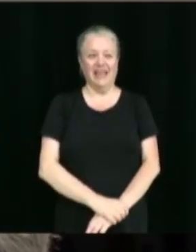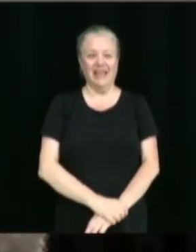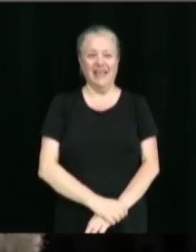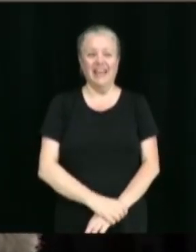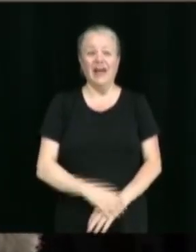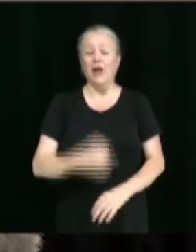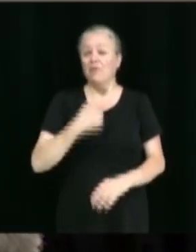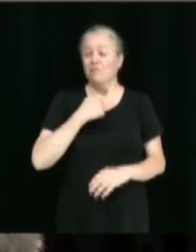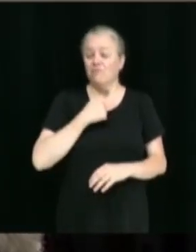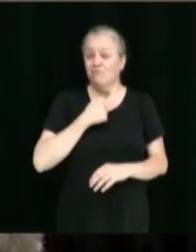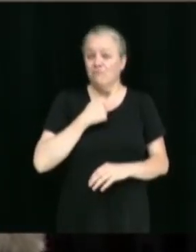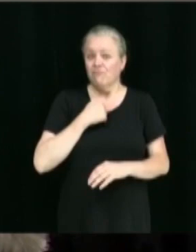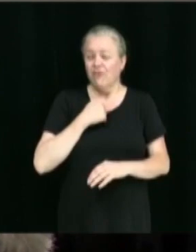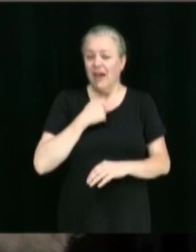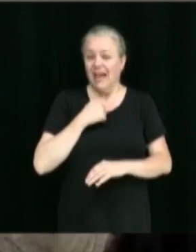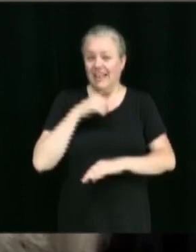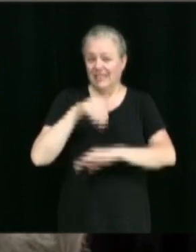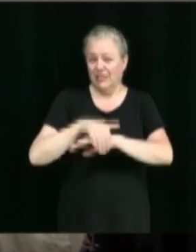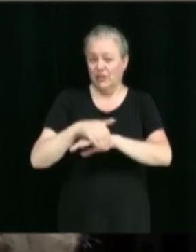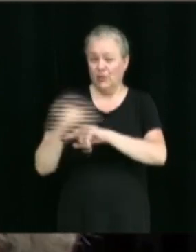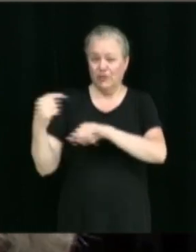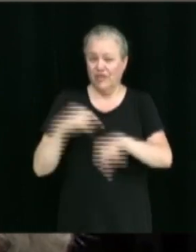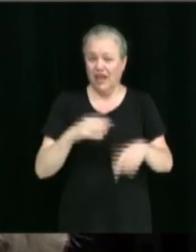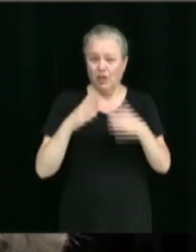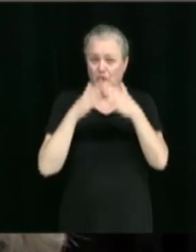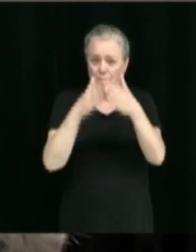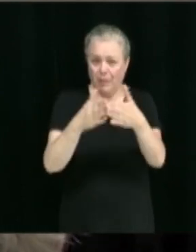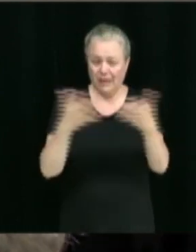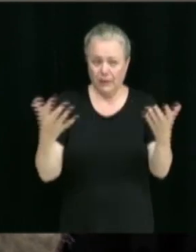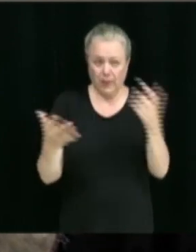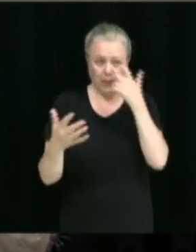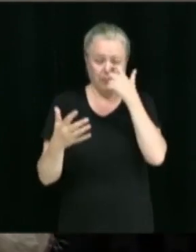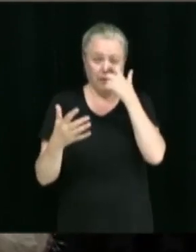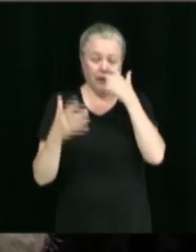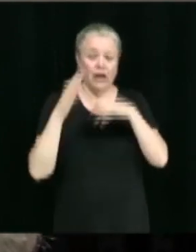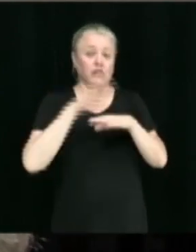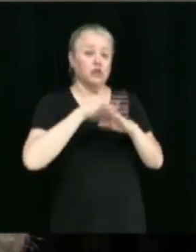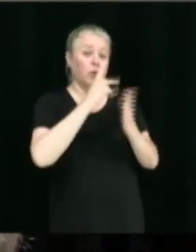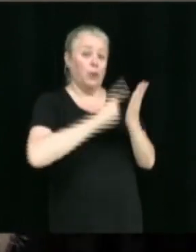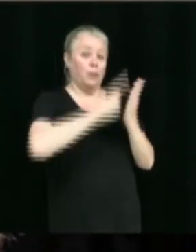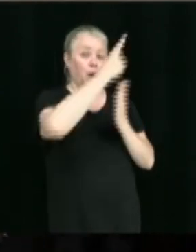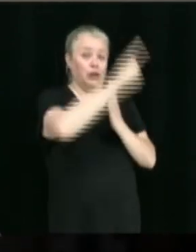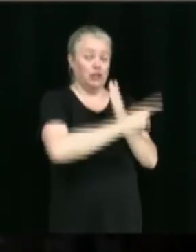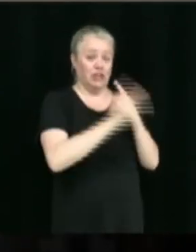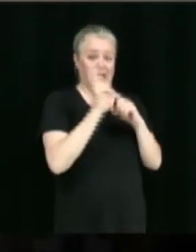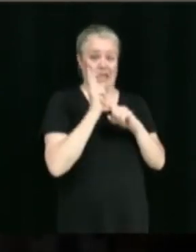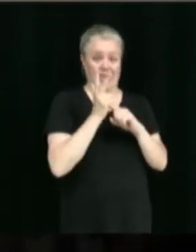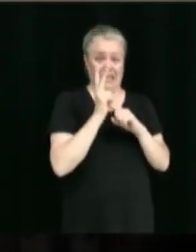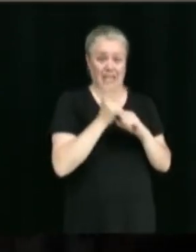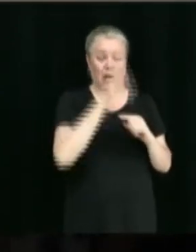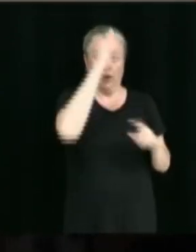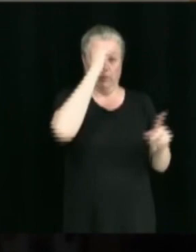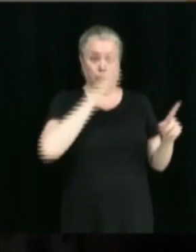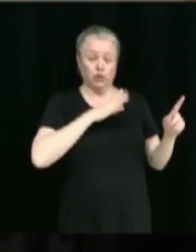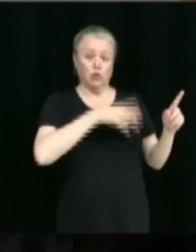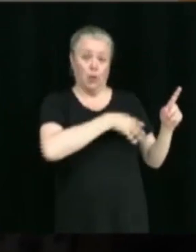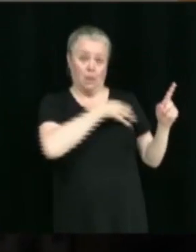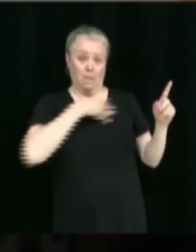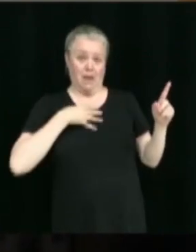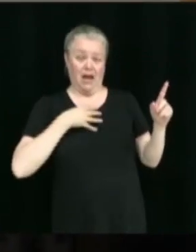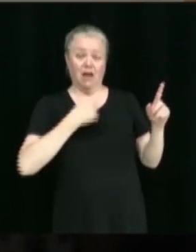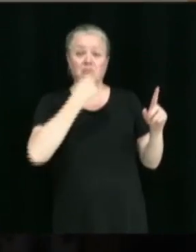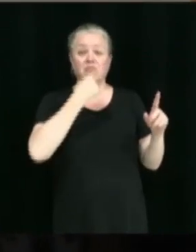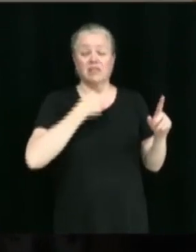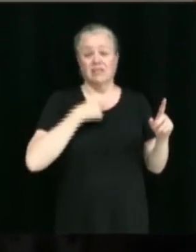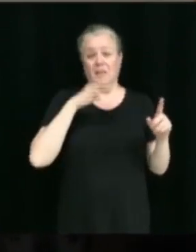Moi, ce soir, ce que je viens de vous demander, c'est dans le cadre du projet des éoliennes, M. le membre m'avait dit qu'il y aurait un BAPE, bien,